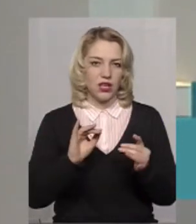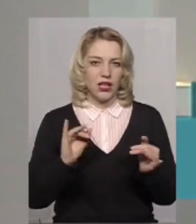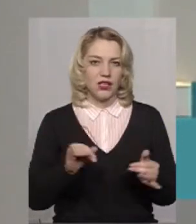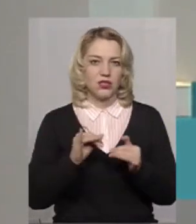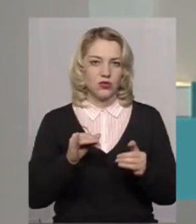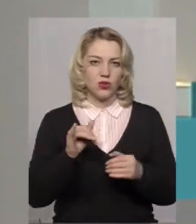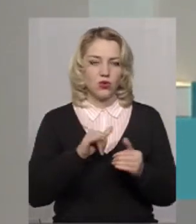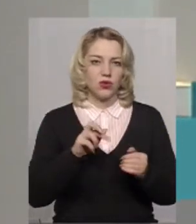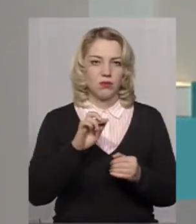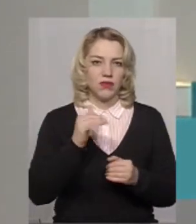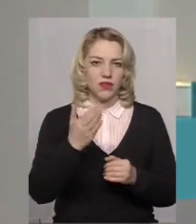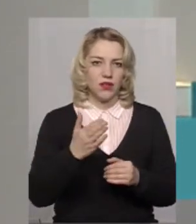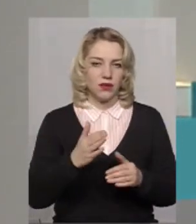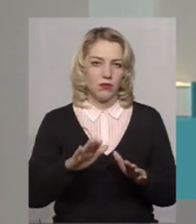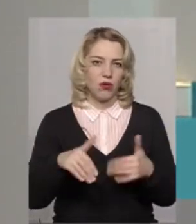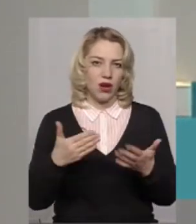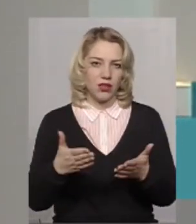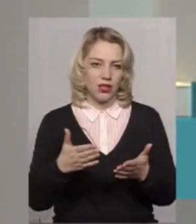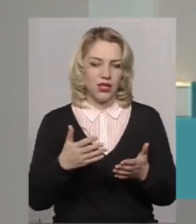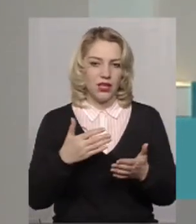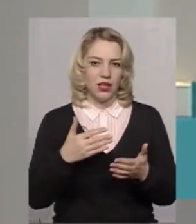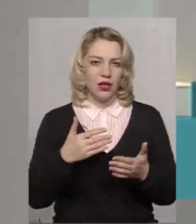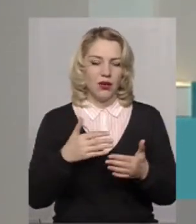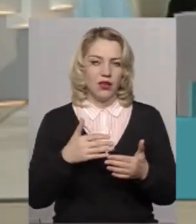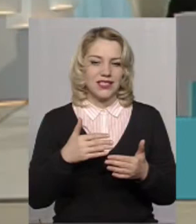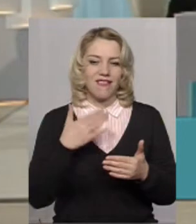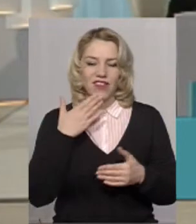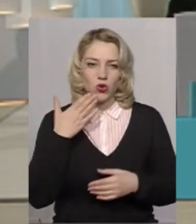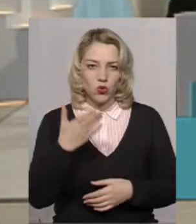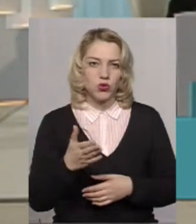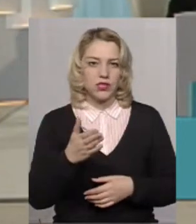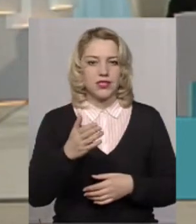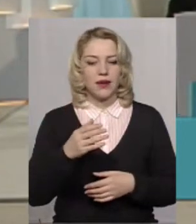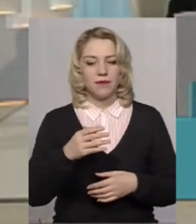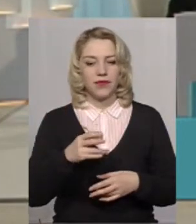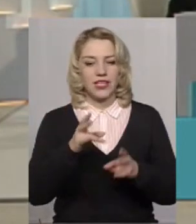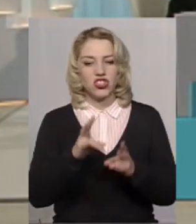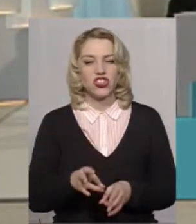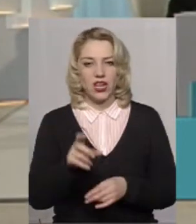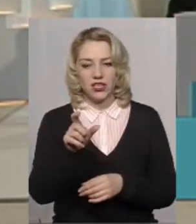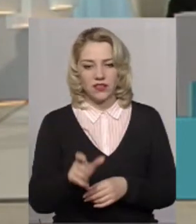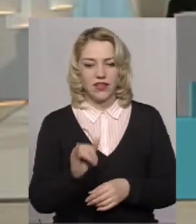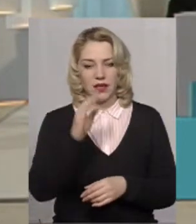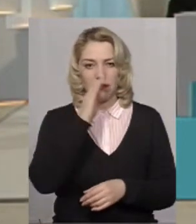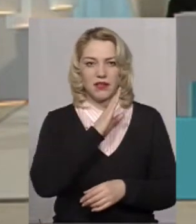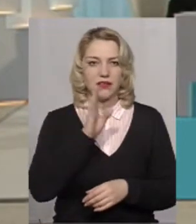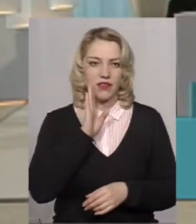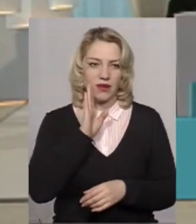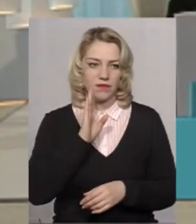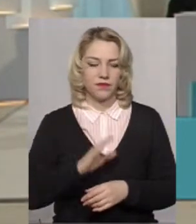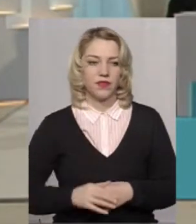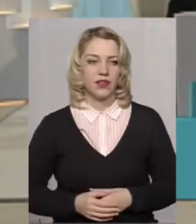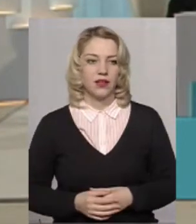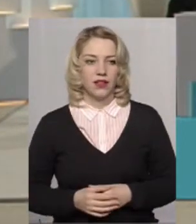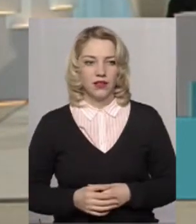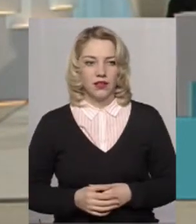буде, ви б порадили звернутися жертві і батькам? Ну, жертві, батькам, очевидно,